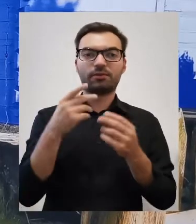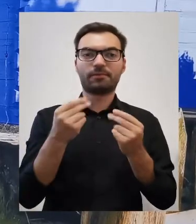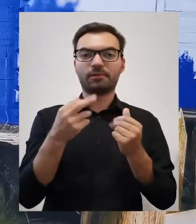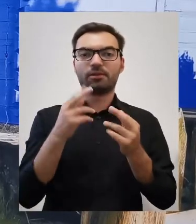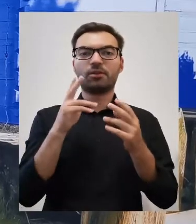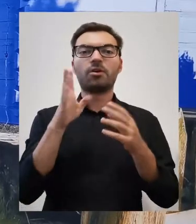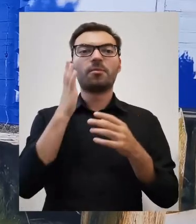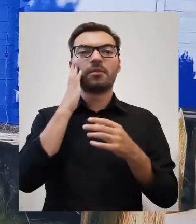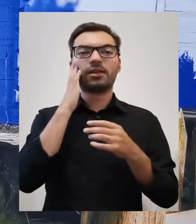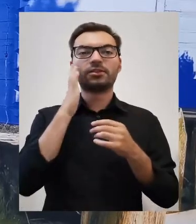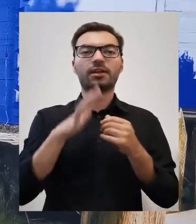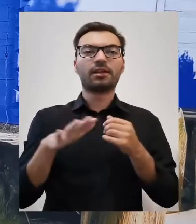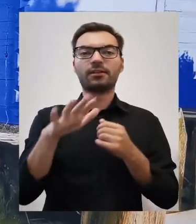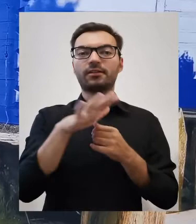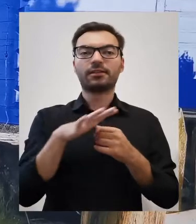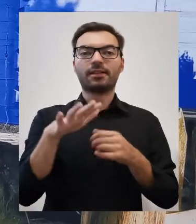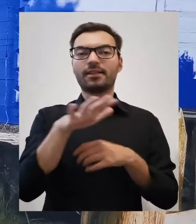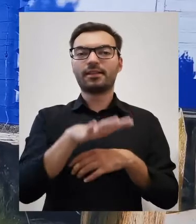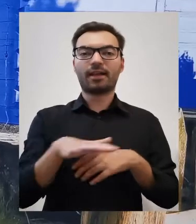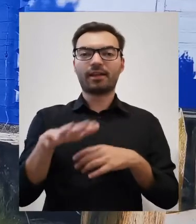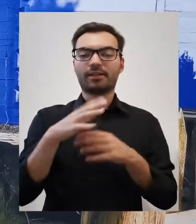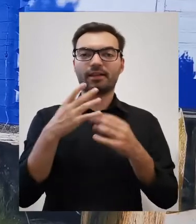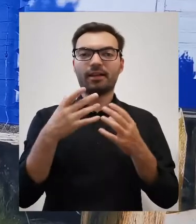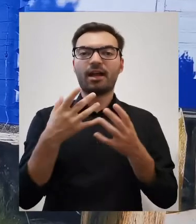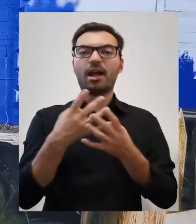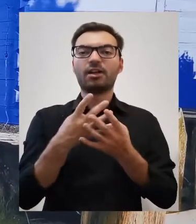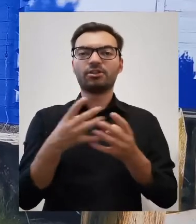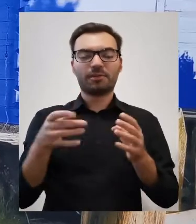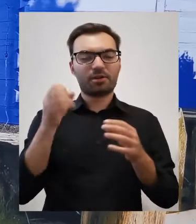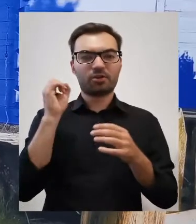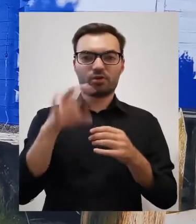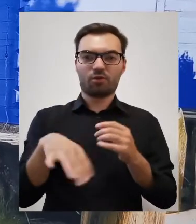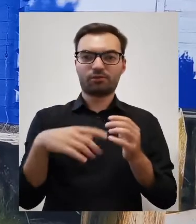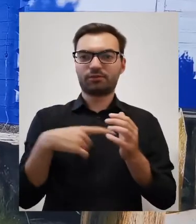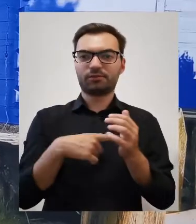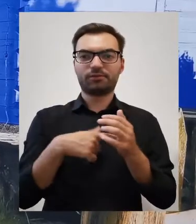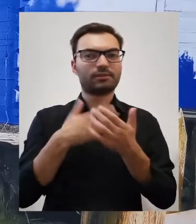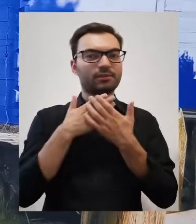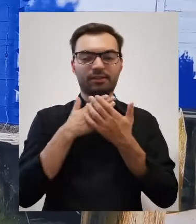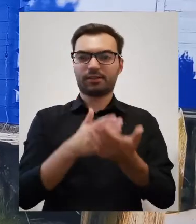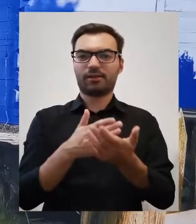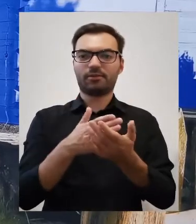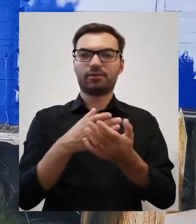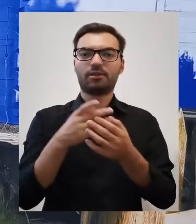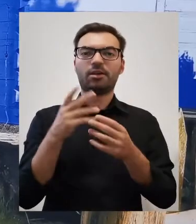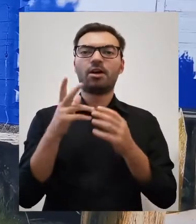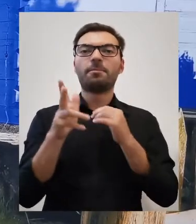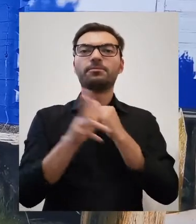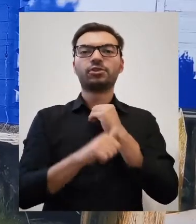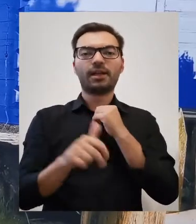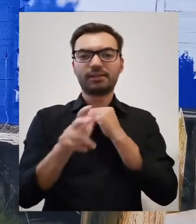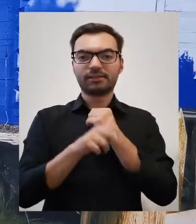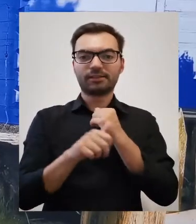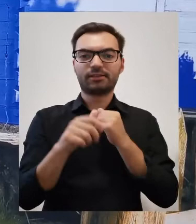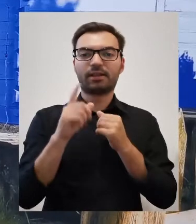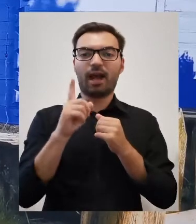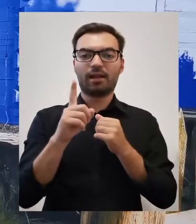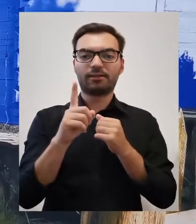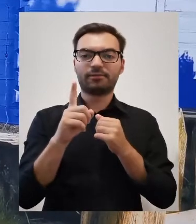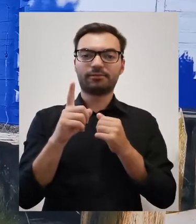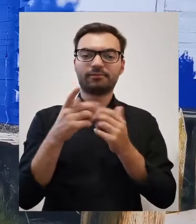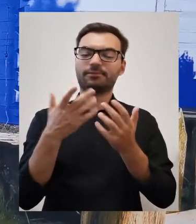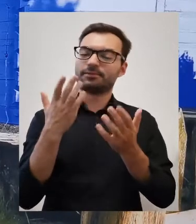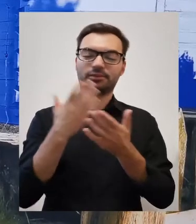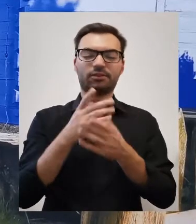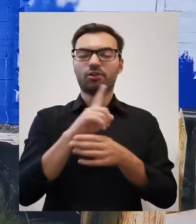żyjący na terenach, gdzie gleby były gorsze, a więc też nie dało się uprawiać tam pszenicy, ale